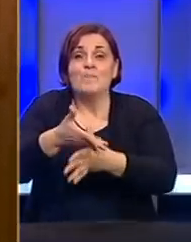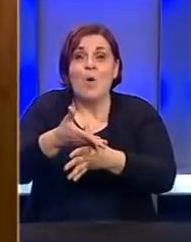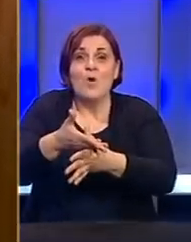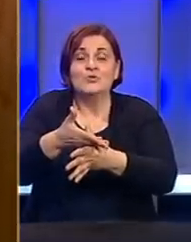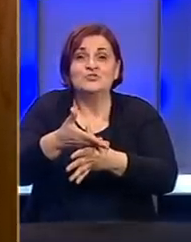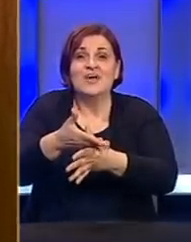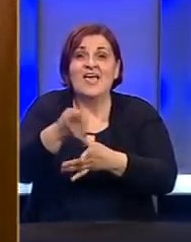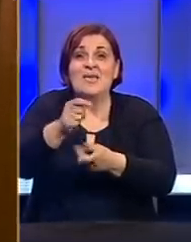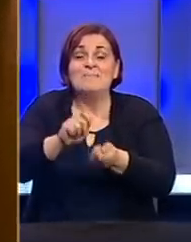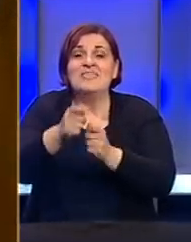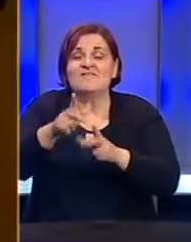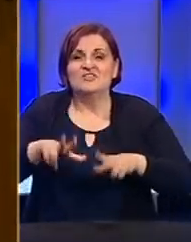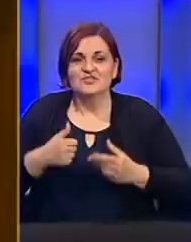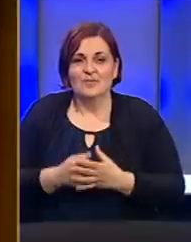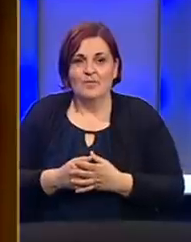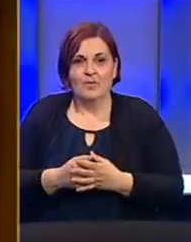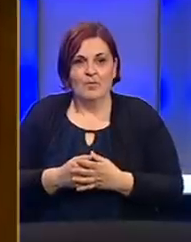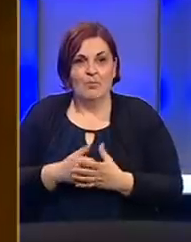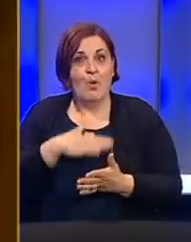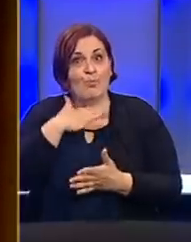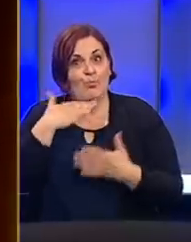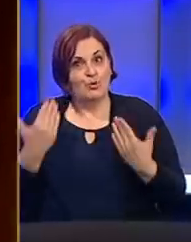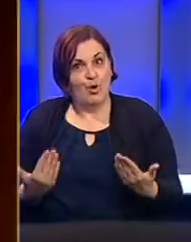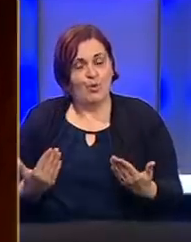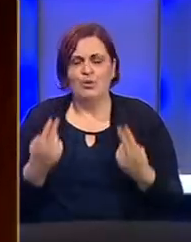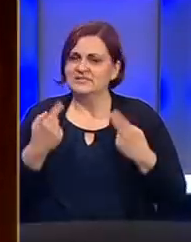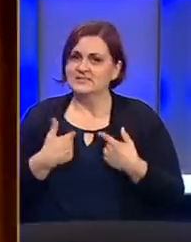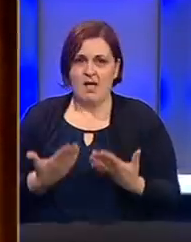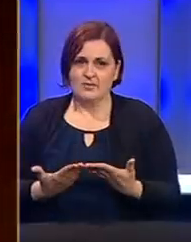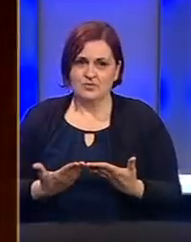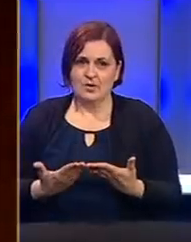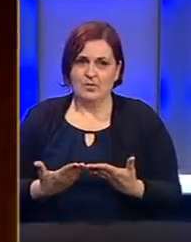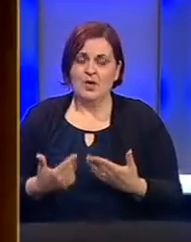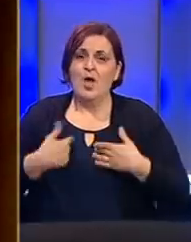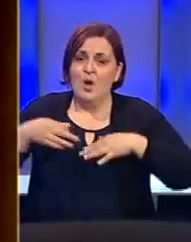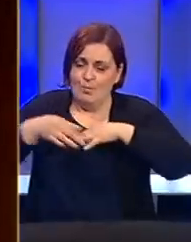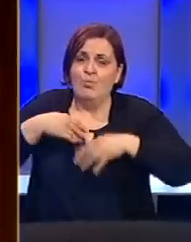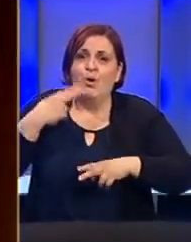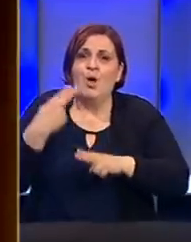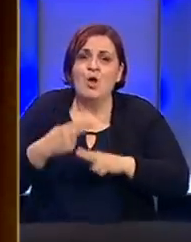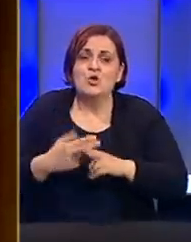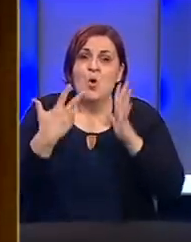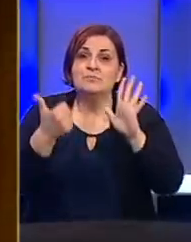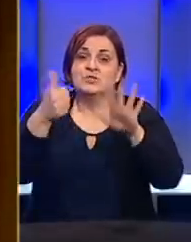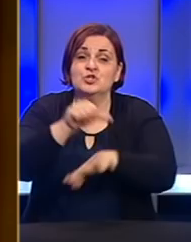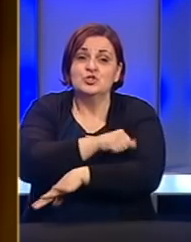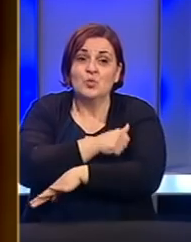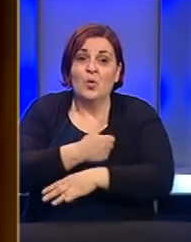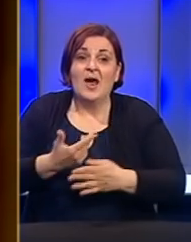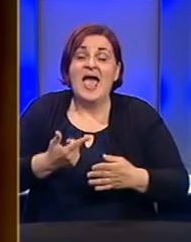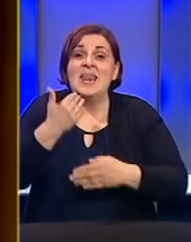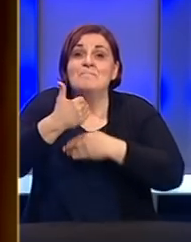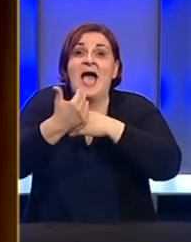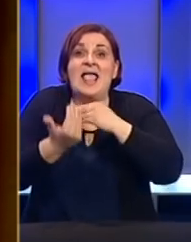zapravo mijenja vaš život? Mnogo mnogo nam znači moj muž bolestano sam da je šedru ne bi imali